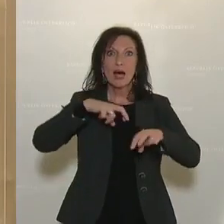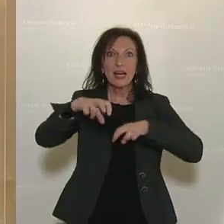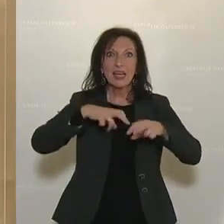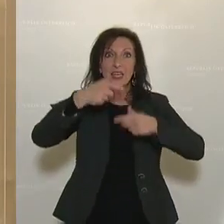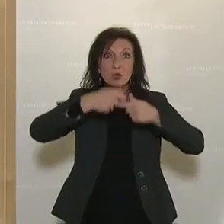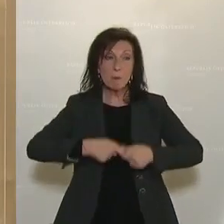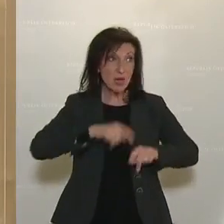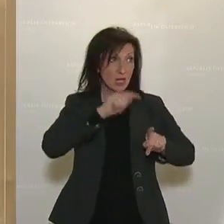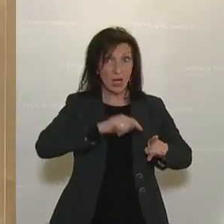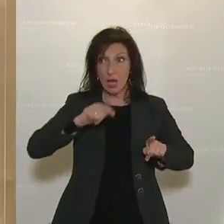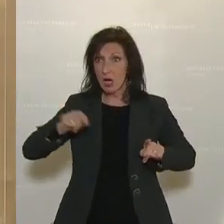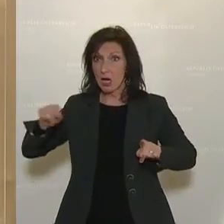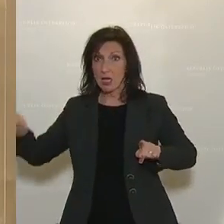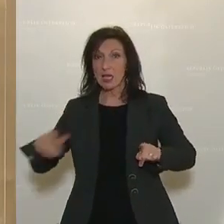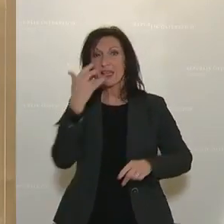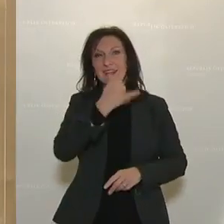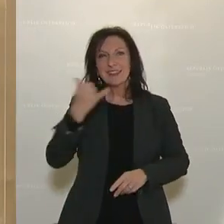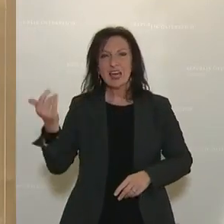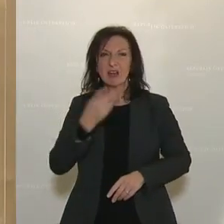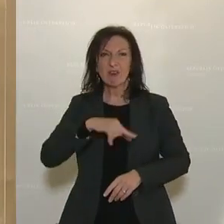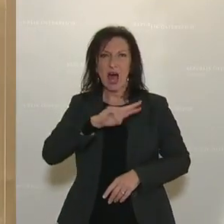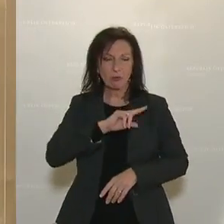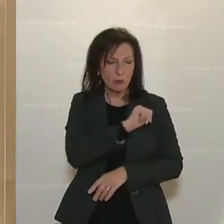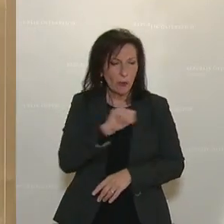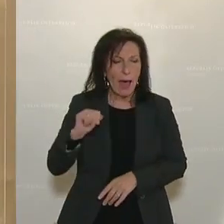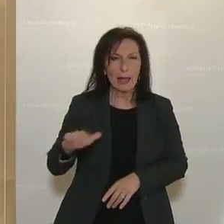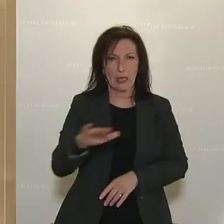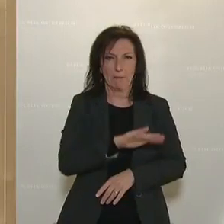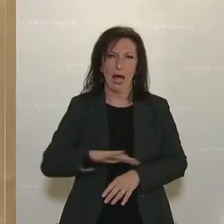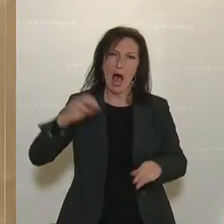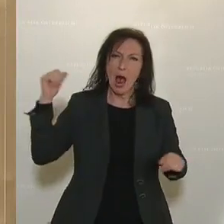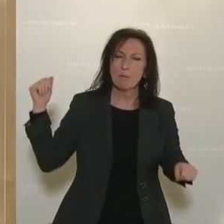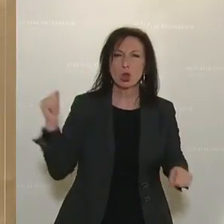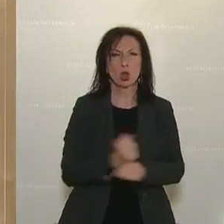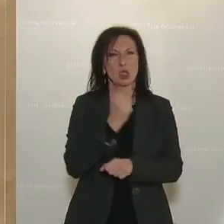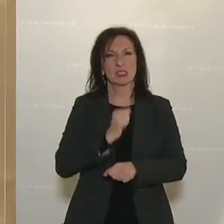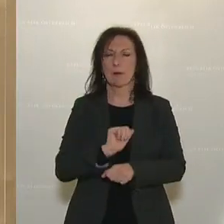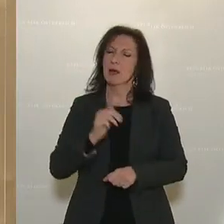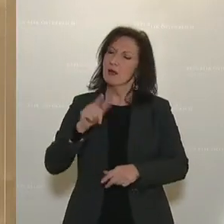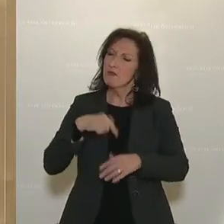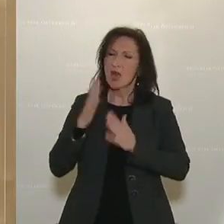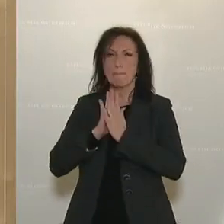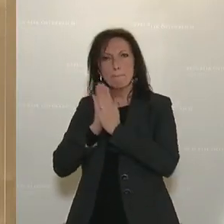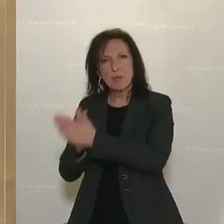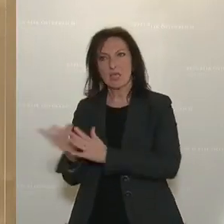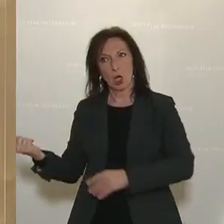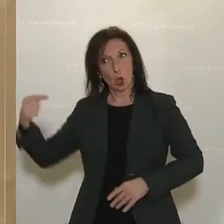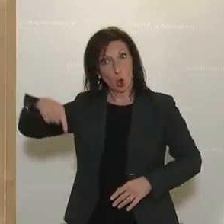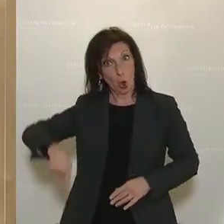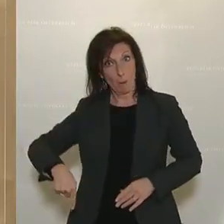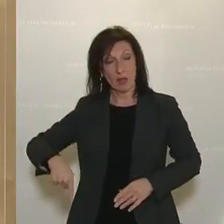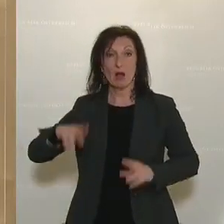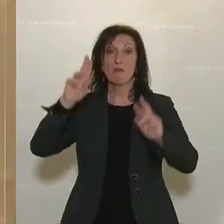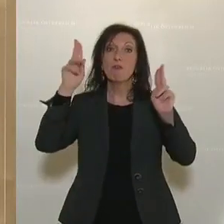natürlich jeder für sein eigenes Ressort zuständig ist. Und trotzdem haben wir Sie hierher gebeten, weil Sie tatsächlich der